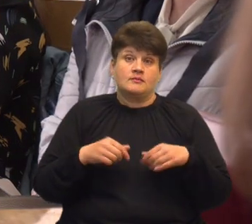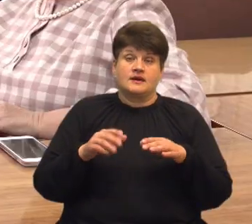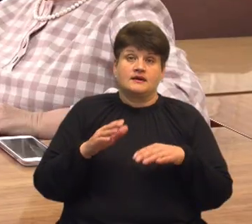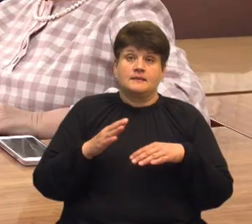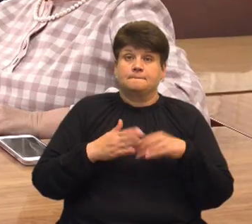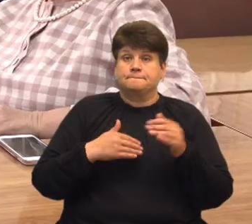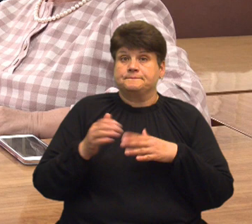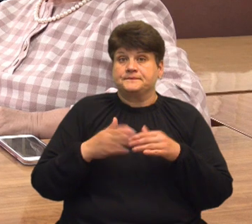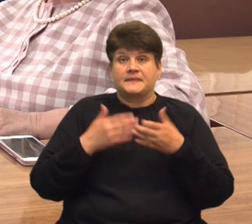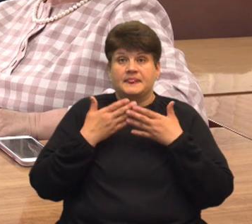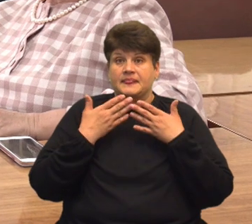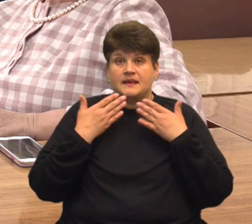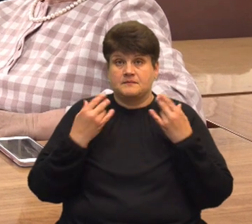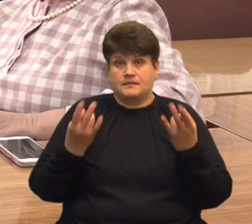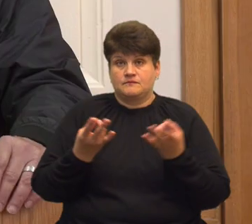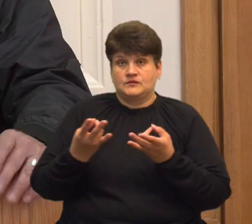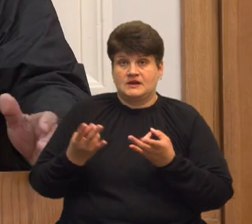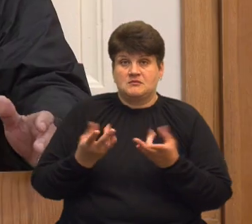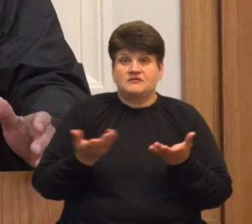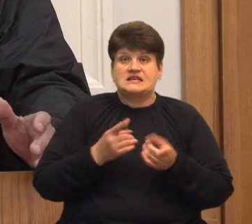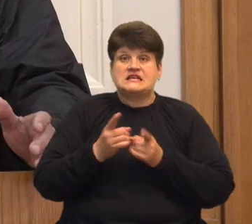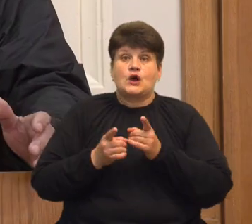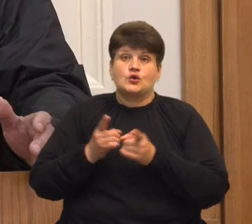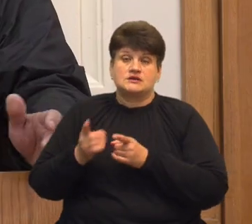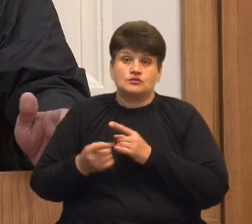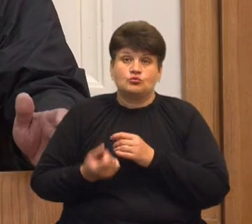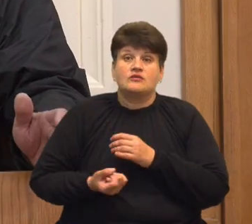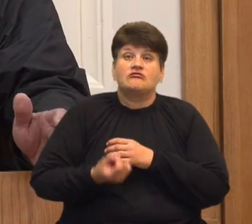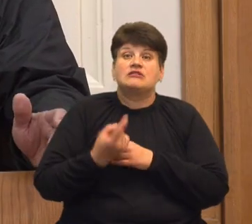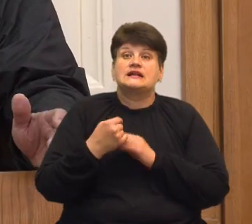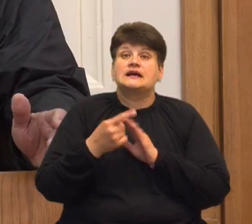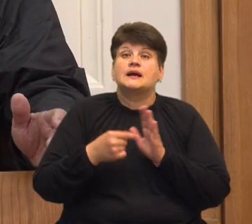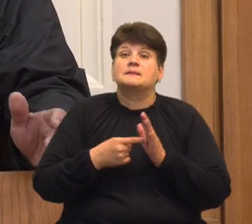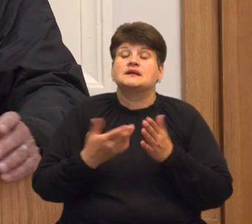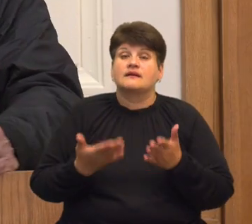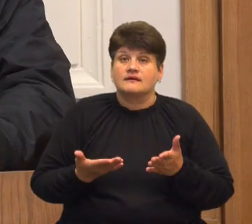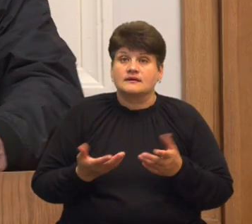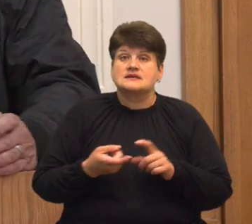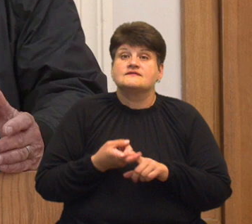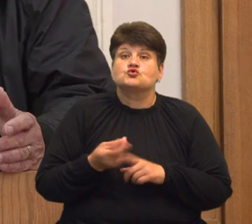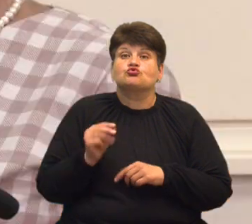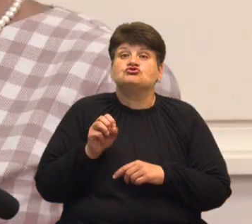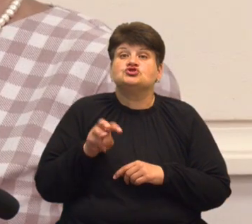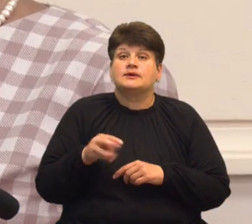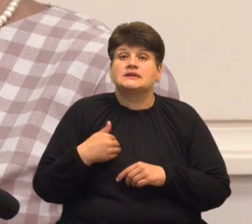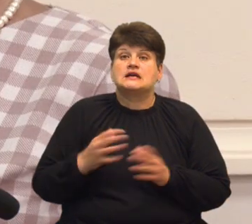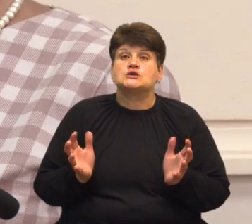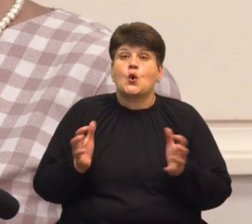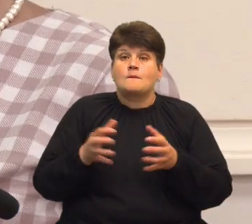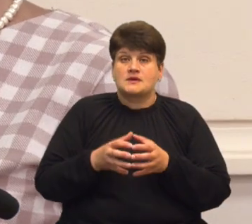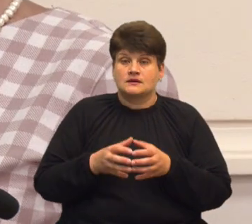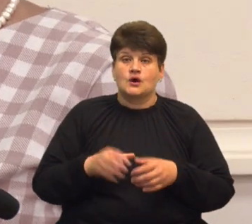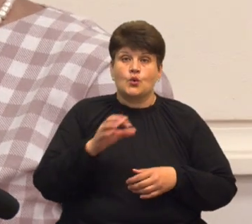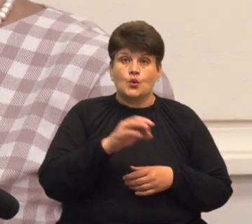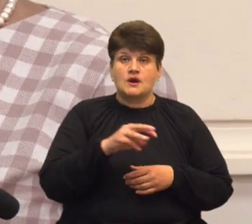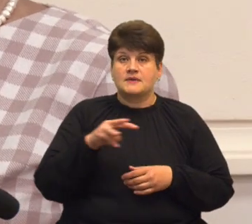ніяких потреб в ніякій організації. Тому виникає питання, в зв'язку з чим нас об'єднувати. Ольга Маркіаніна